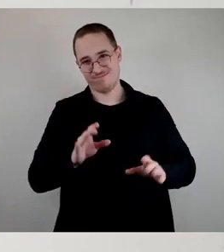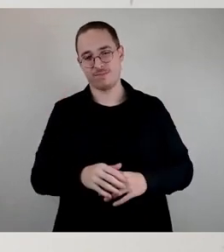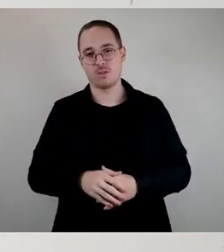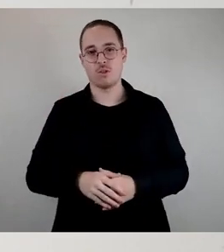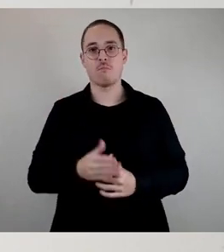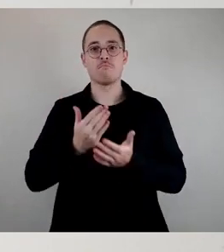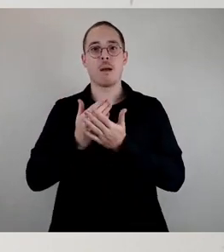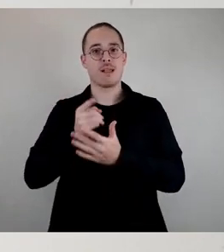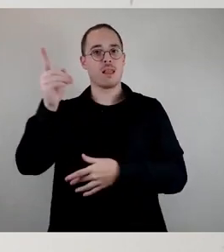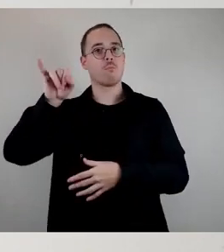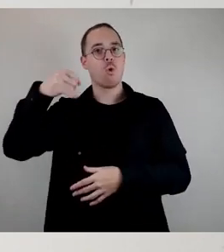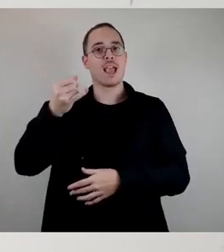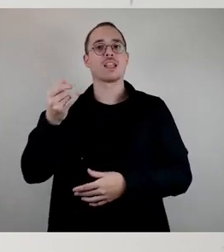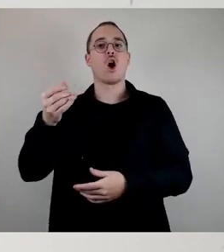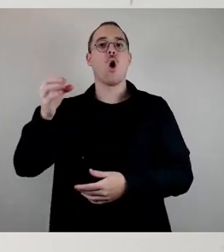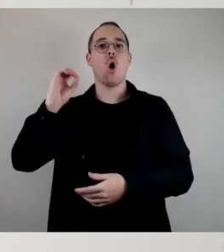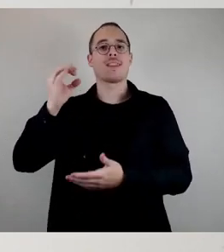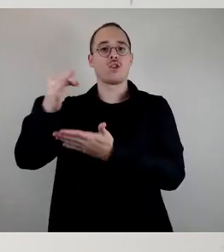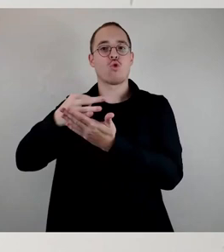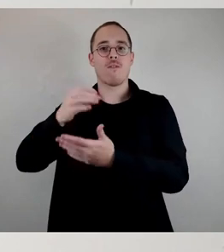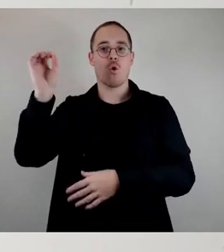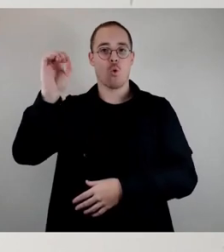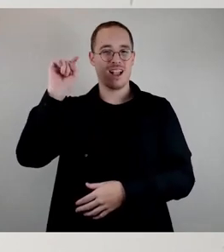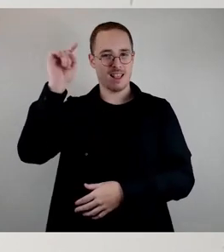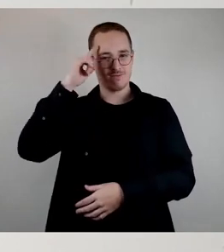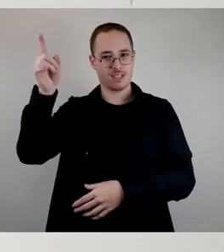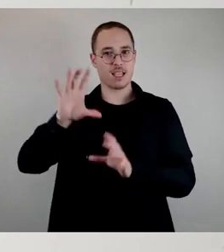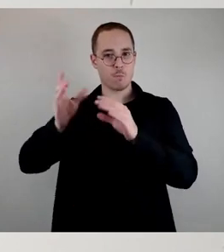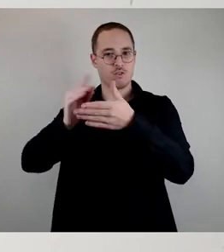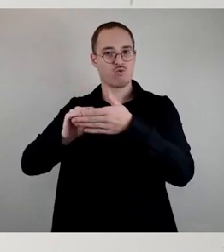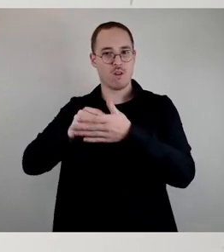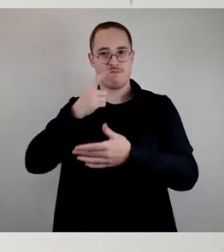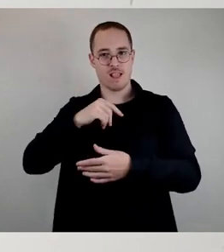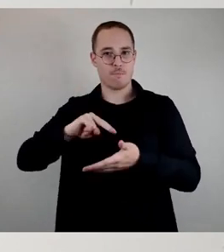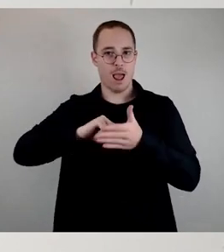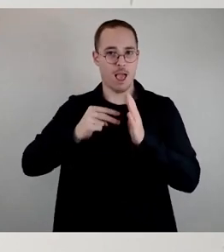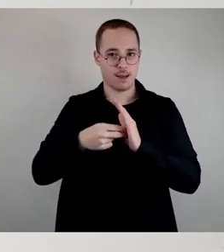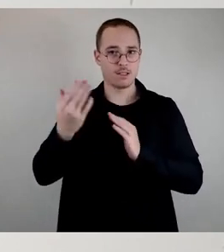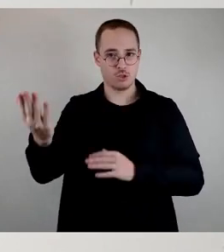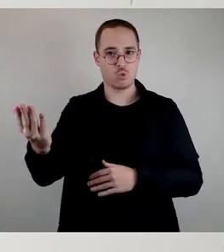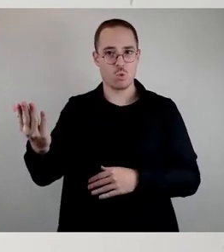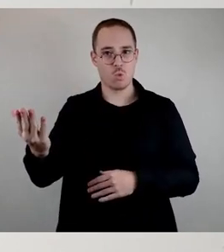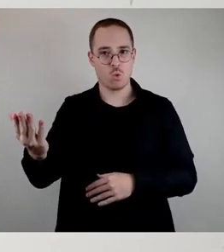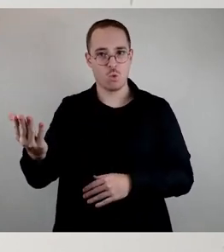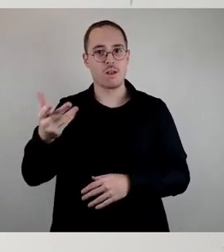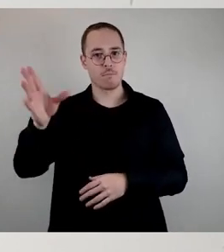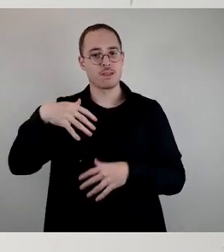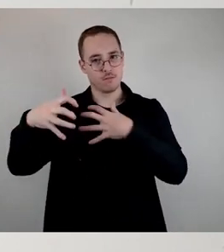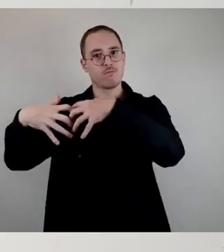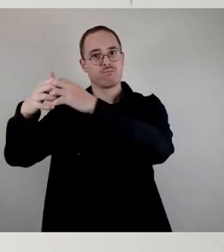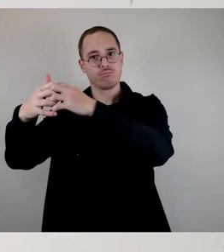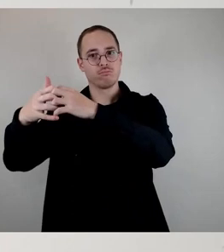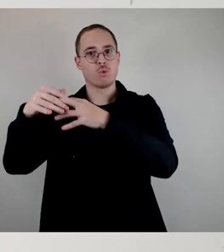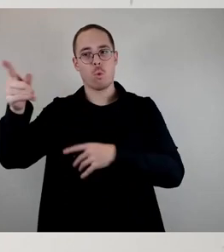vorhaben, eine Gemeinschaftsschule, hatte ich ja gestern schon gesagt, mit zu gründen, weil das auch die schnellste